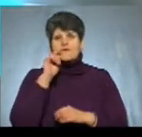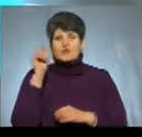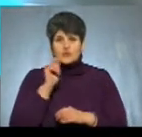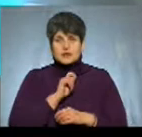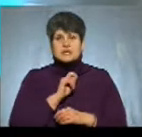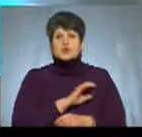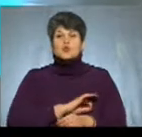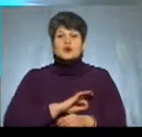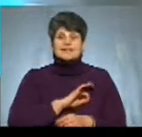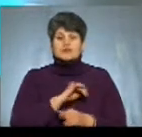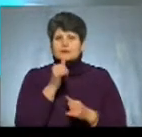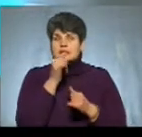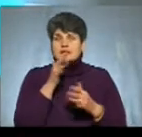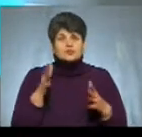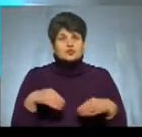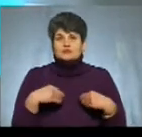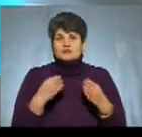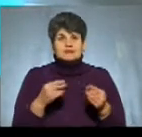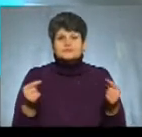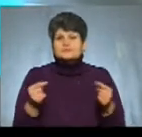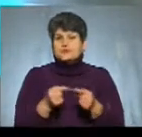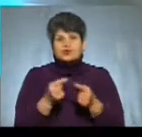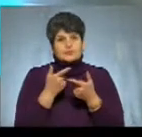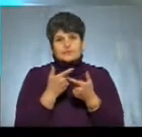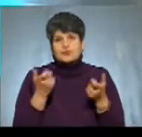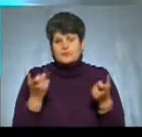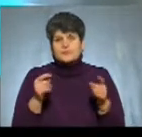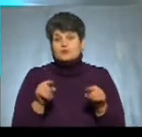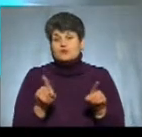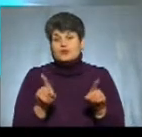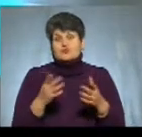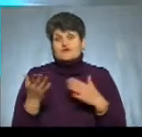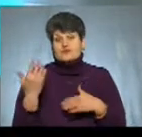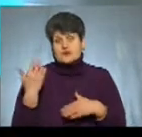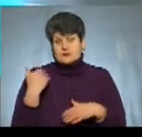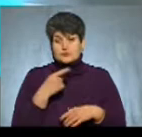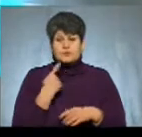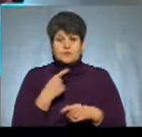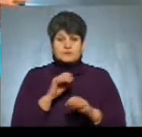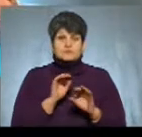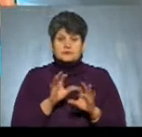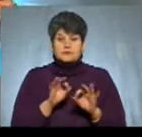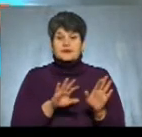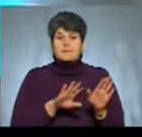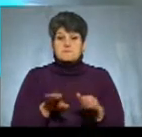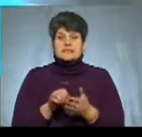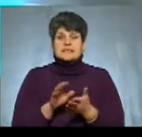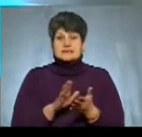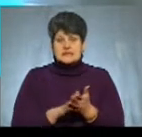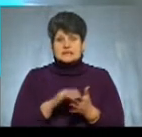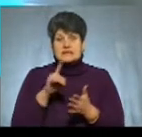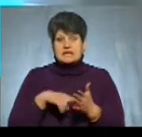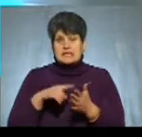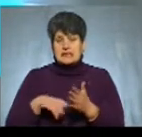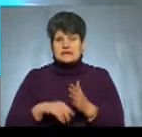юридично ми не можемо дати ствердної інформації, тому що, як я вже попередньо пояснював, після реєстрації релігійних центрів